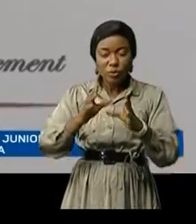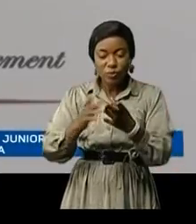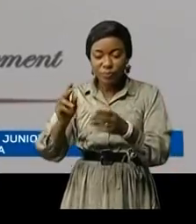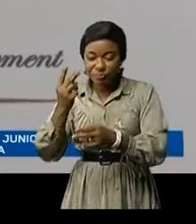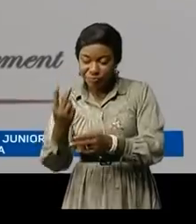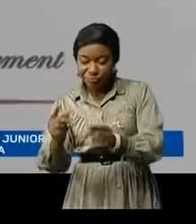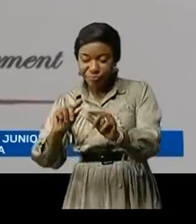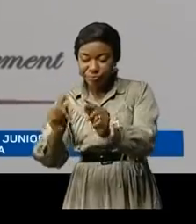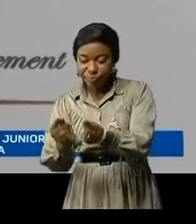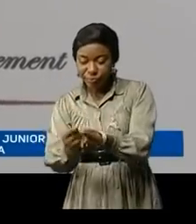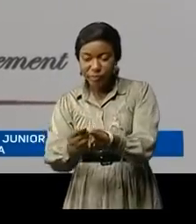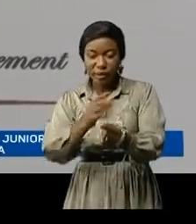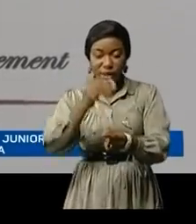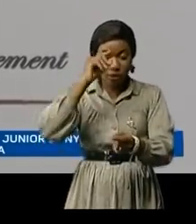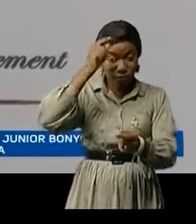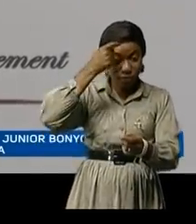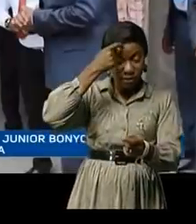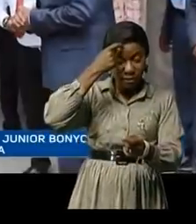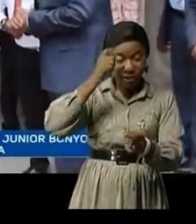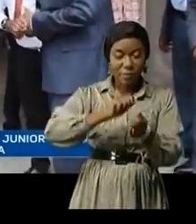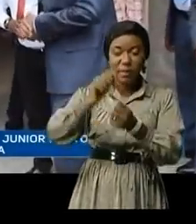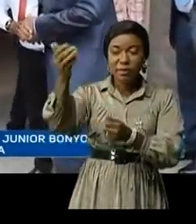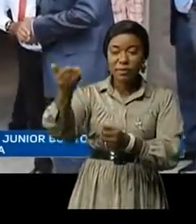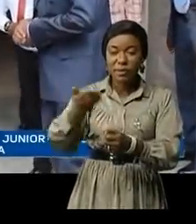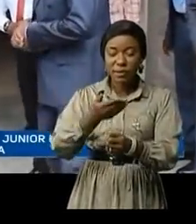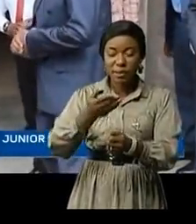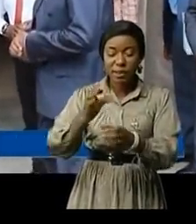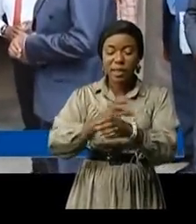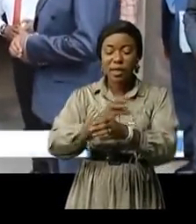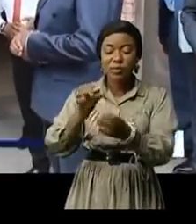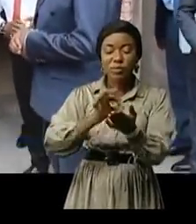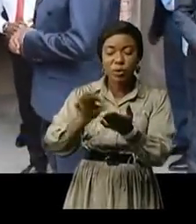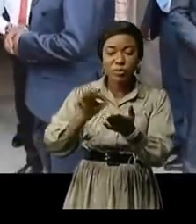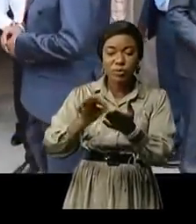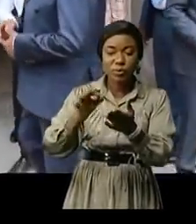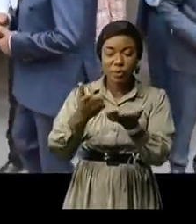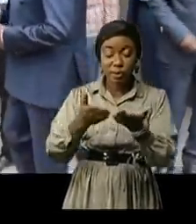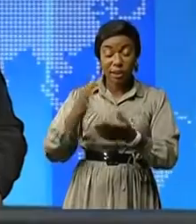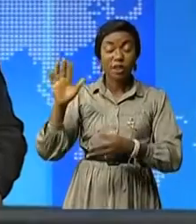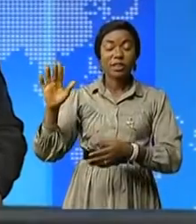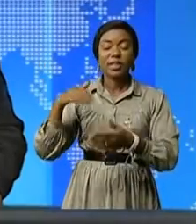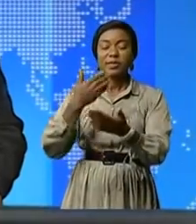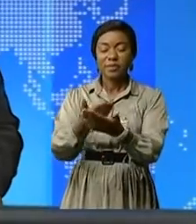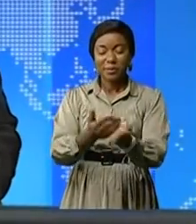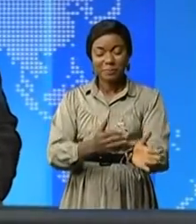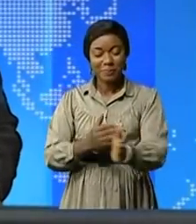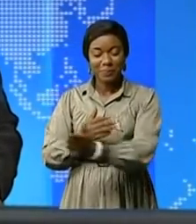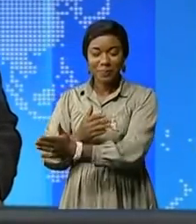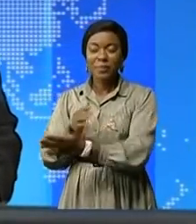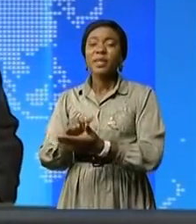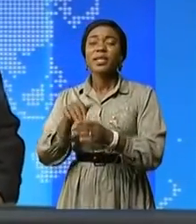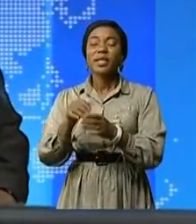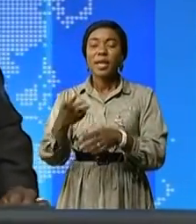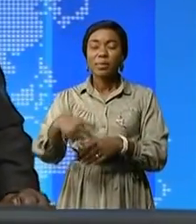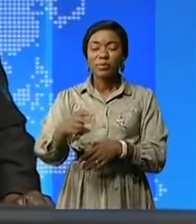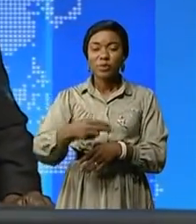le gouverneur Kabamba sur l'invitation de la Cour des Comptes à Kinshasa Et dans la province du